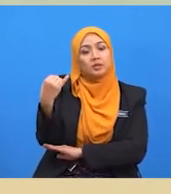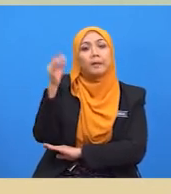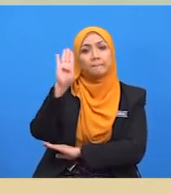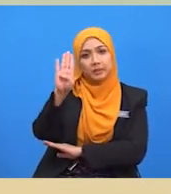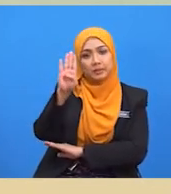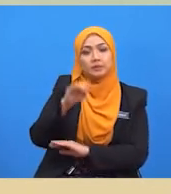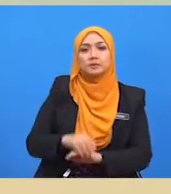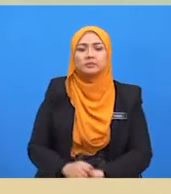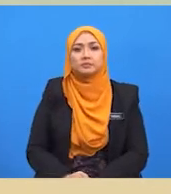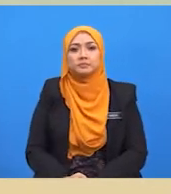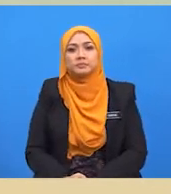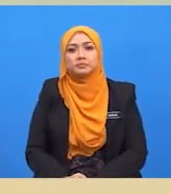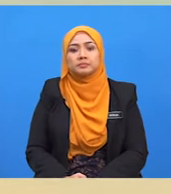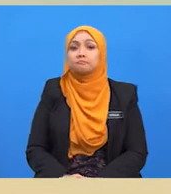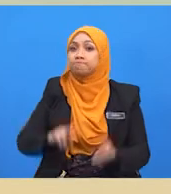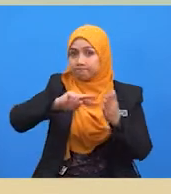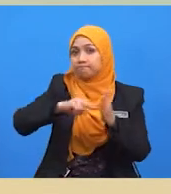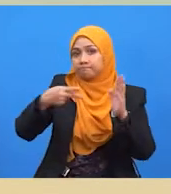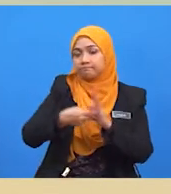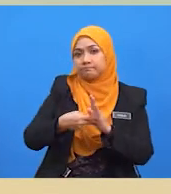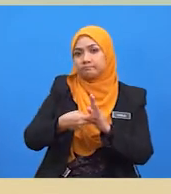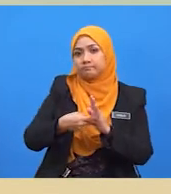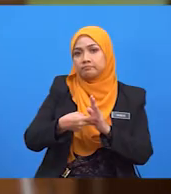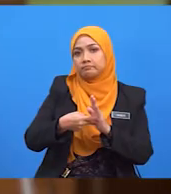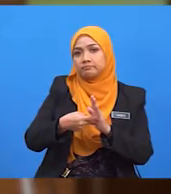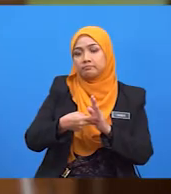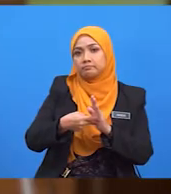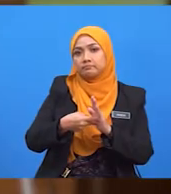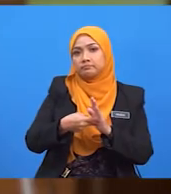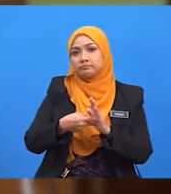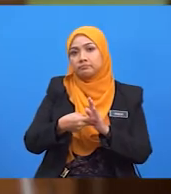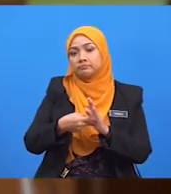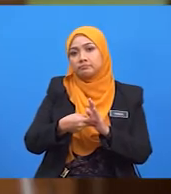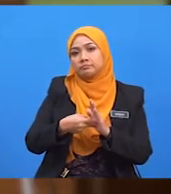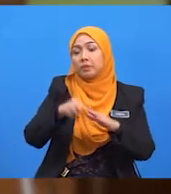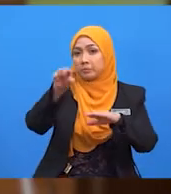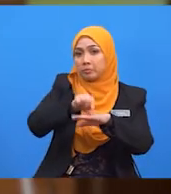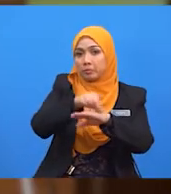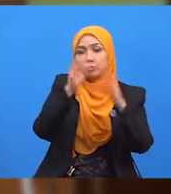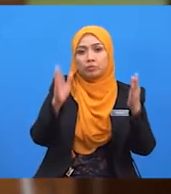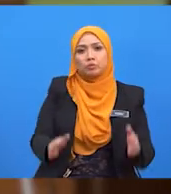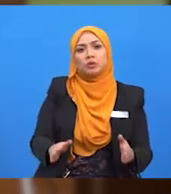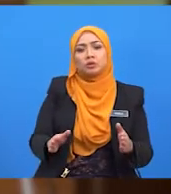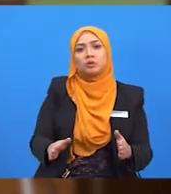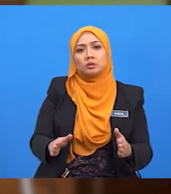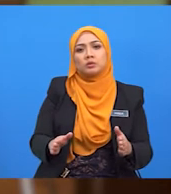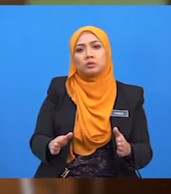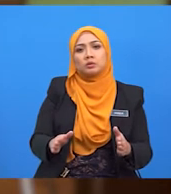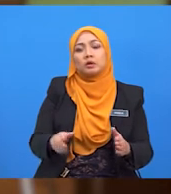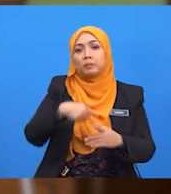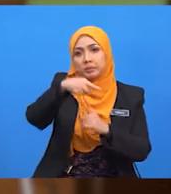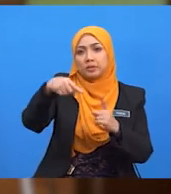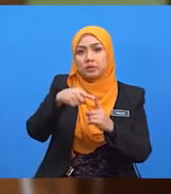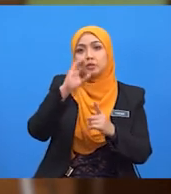-B. Ini bermakna kebajikan pengguna terjejas selepas tarif